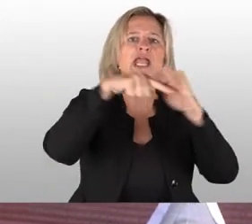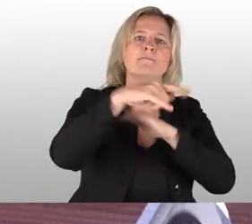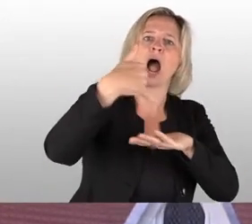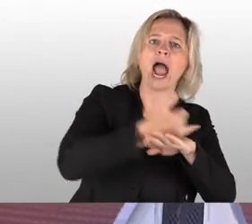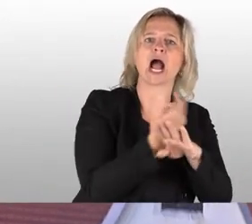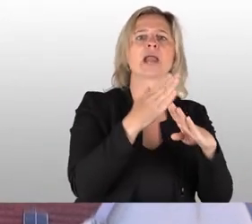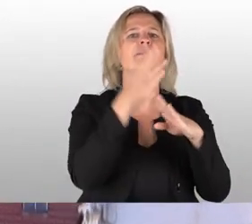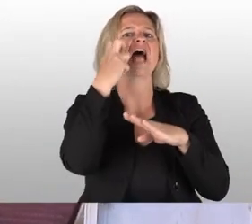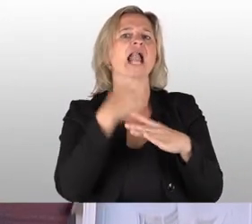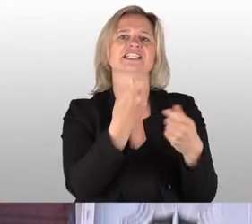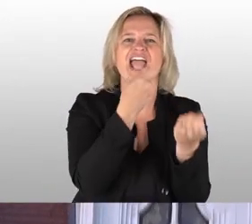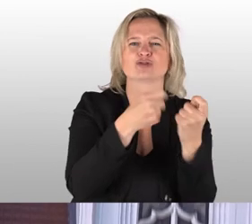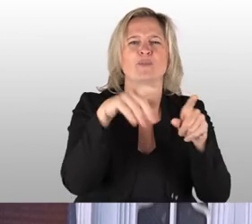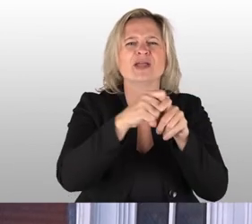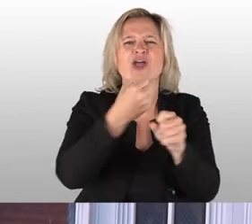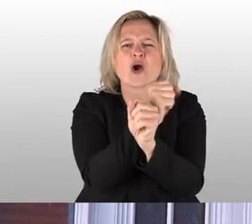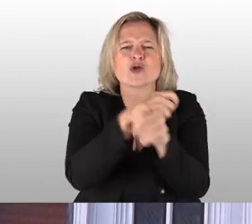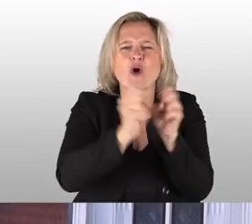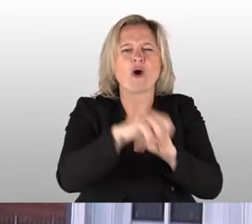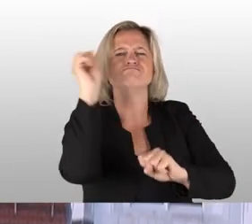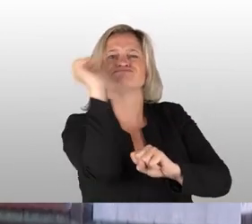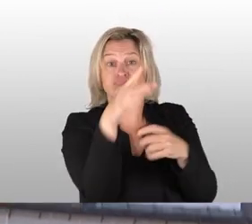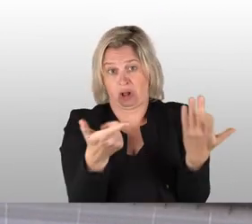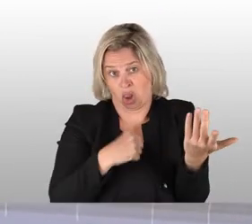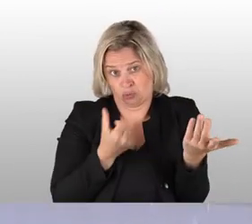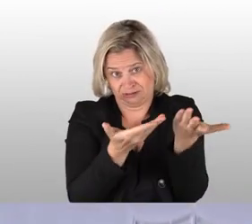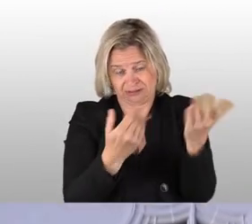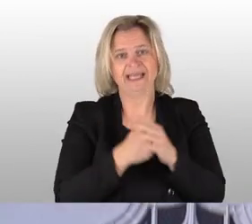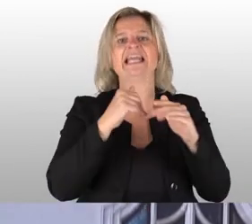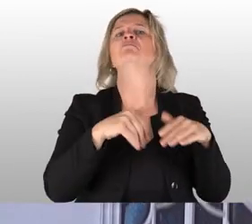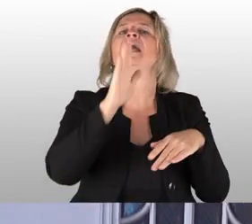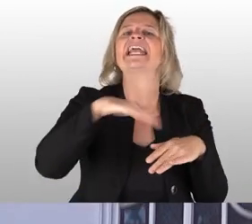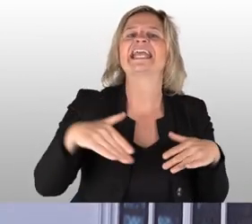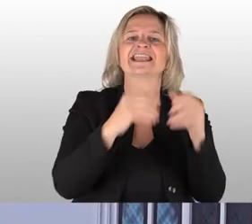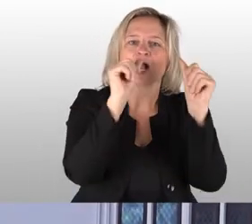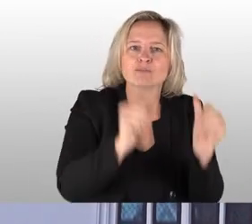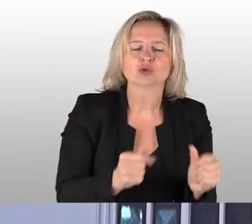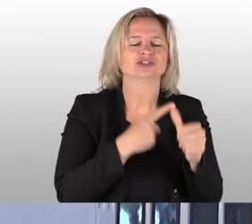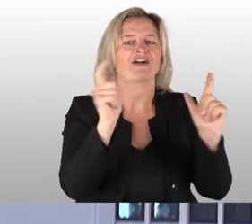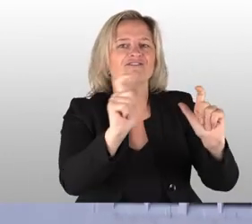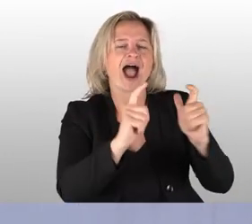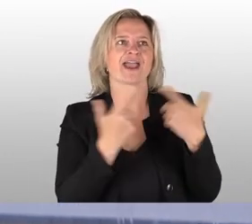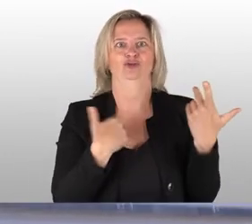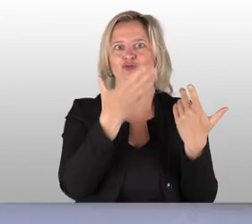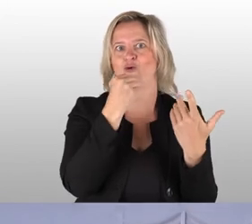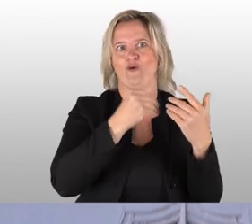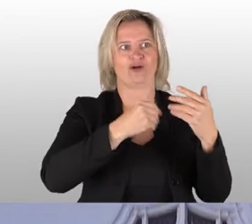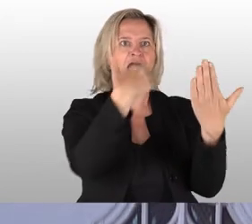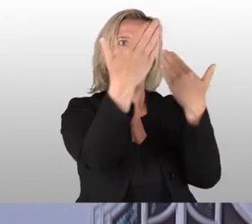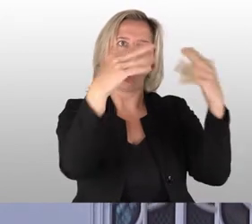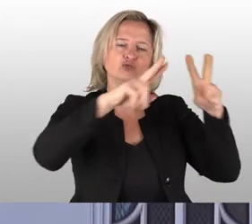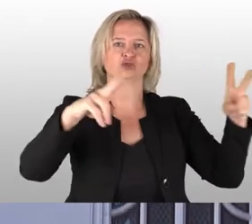mittelalterlich essen, so richtig mit Knochen werfen, wenn sie da Bedarf haben. Kindergeburtstage feiern, es gibt wunderbare Ausstellungen,